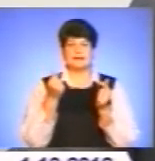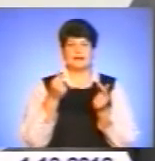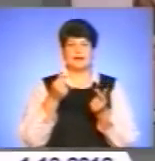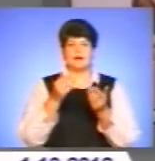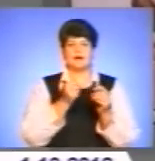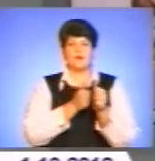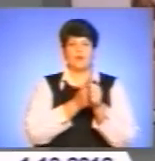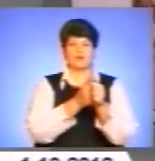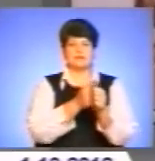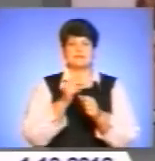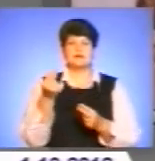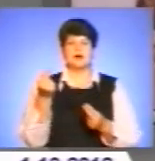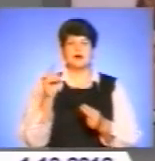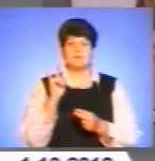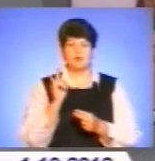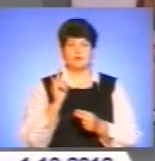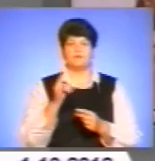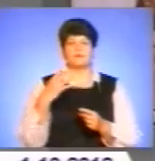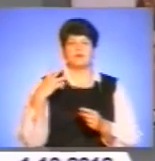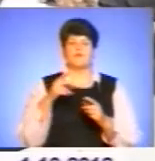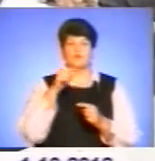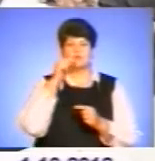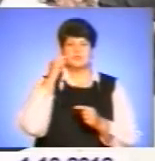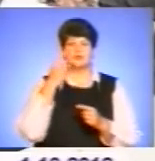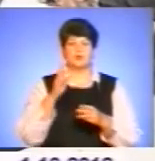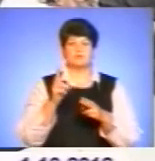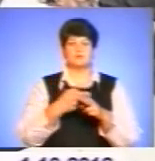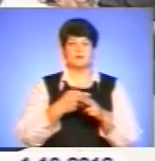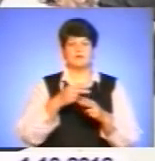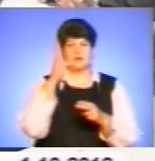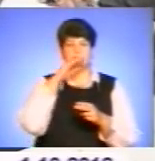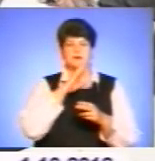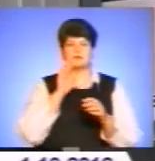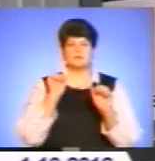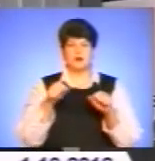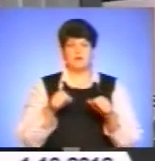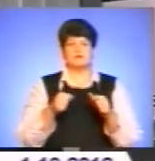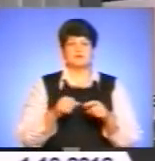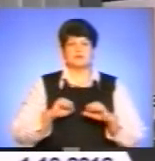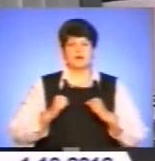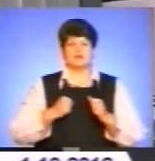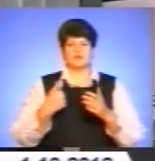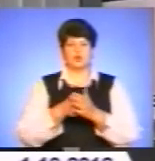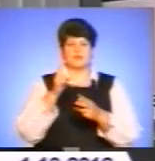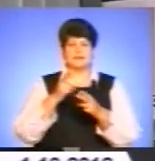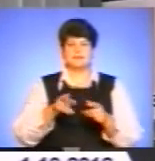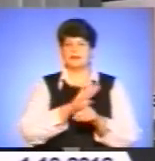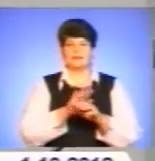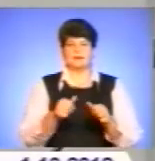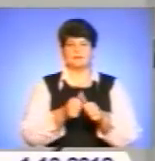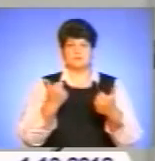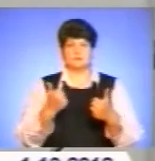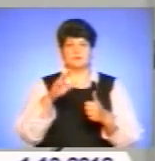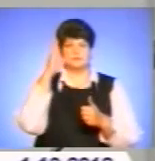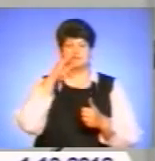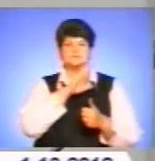У Росії до позбавлення батьківських прав ставляться більш радикально. Намагаються до останнього не розлучати дітей з батьками. У Вірменії,